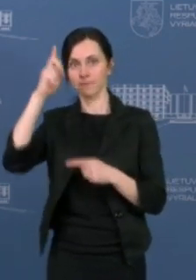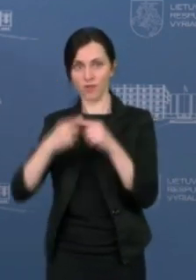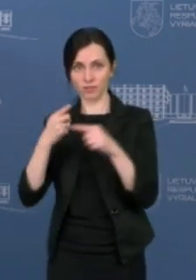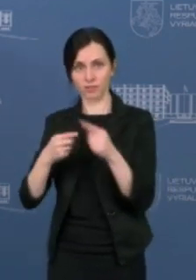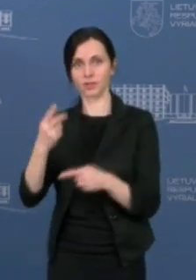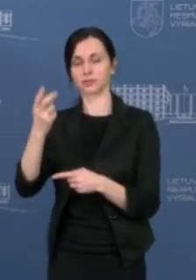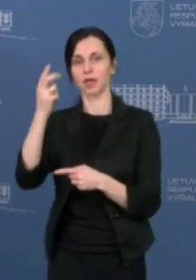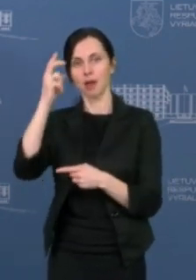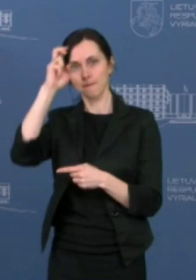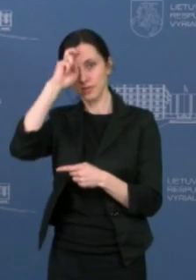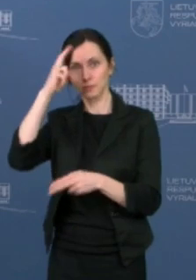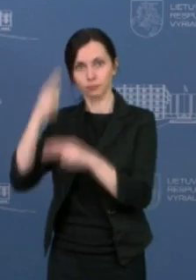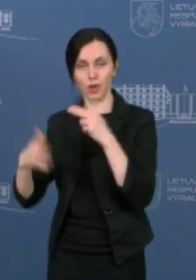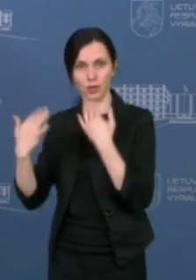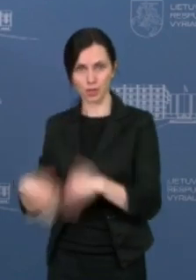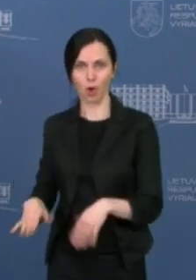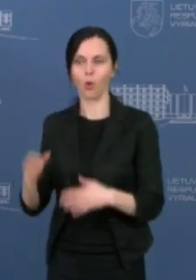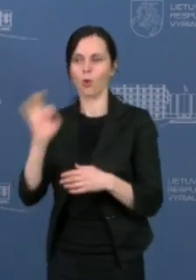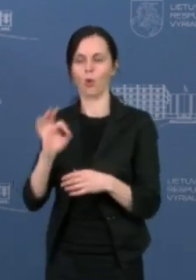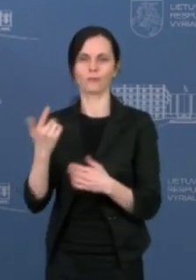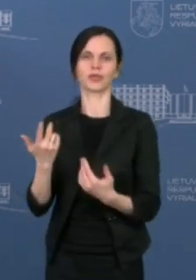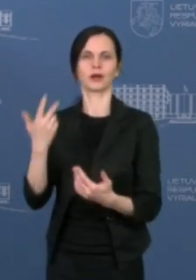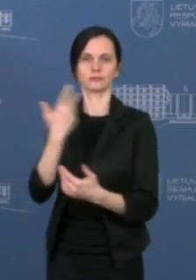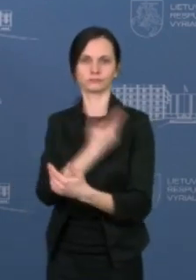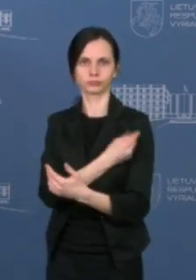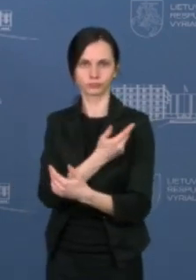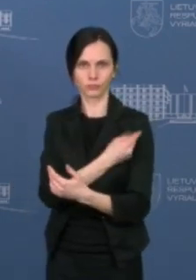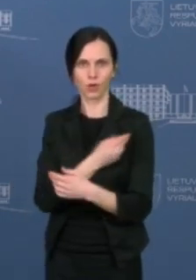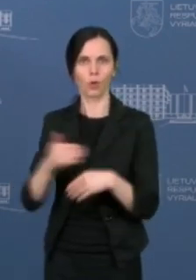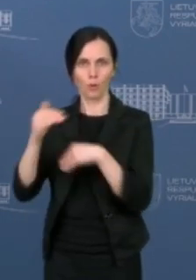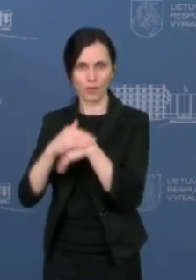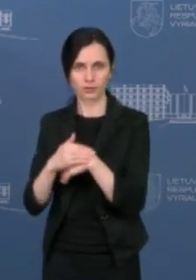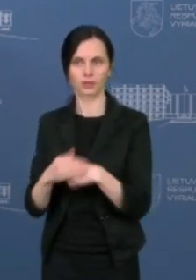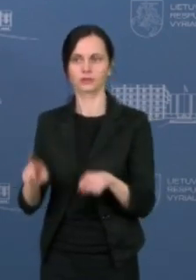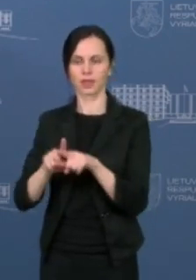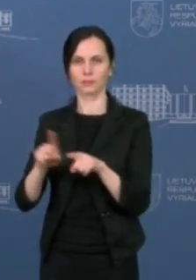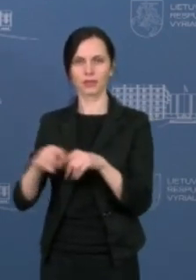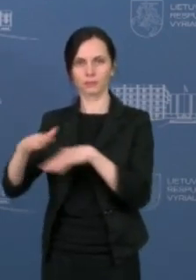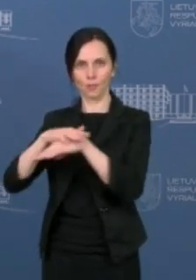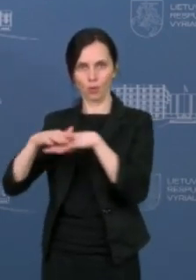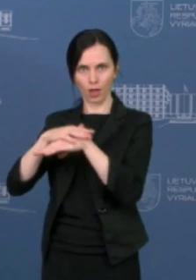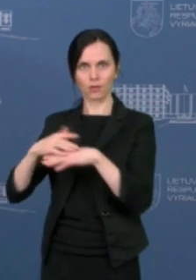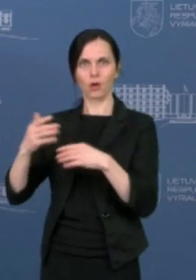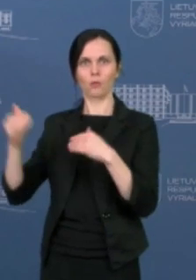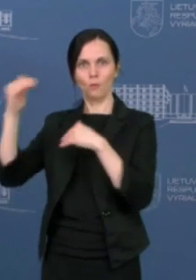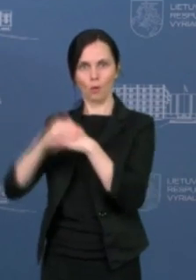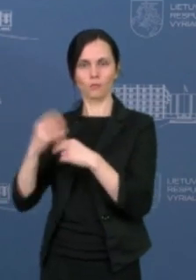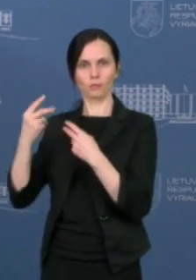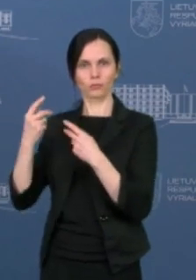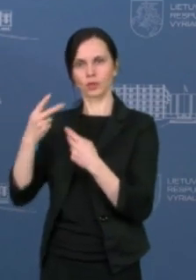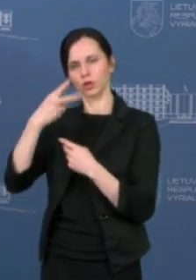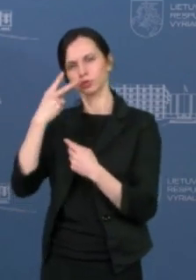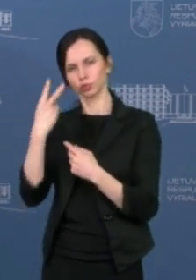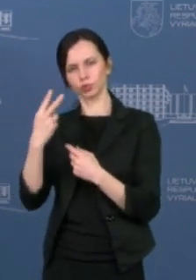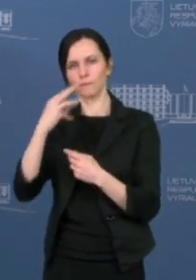koncepcijas. Tai yra būtent testavimo kompensacija 30 milijonų eurų, turgavėtes mokesčio kompensacija 2 milijonai